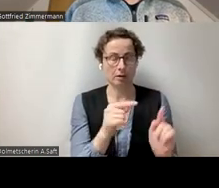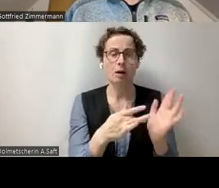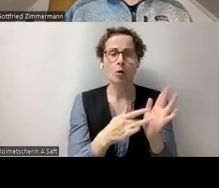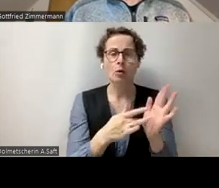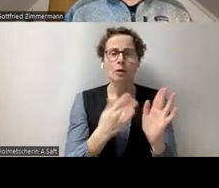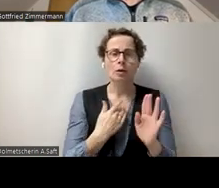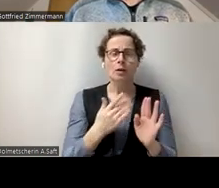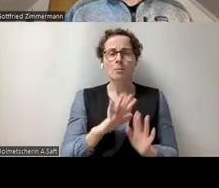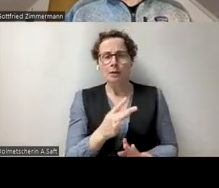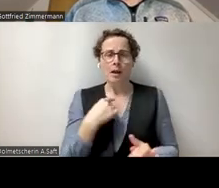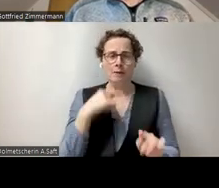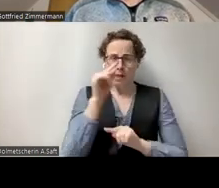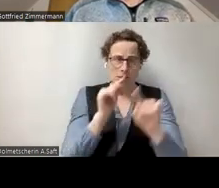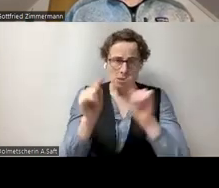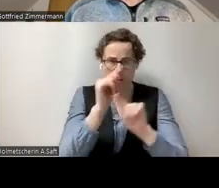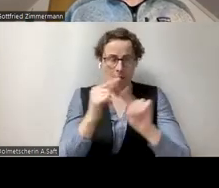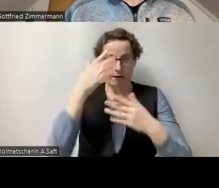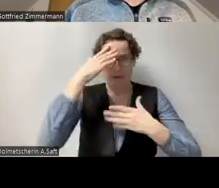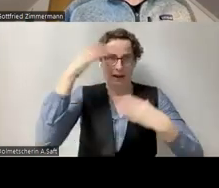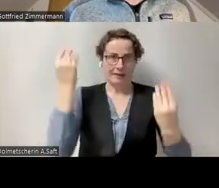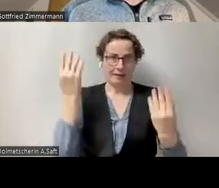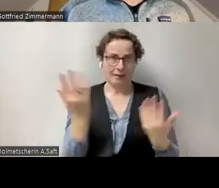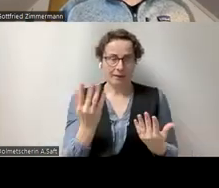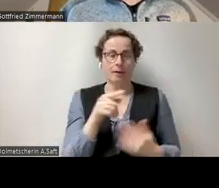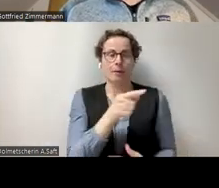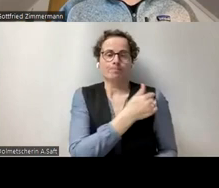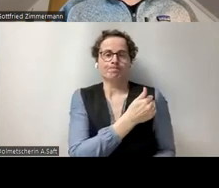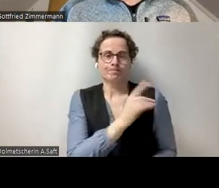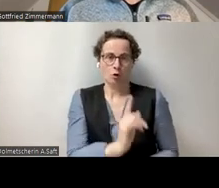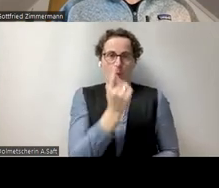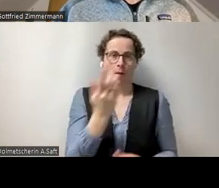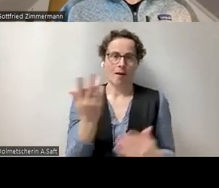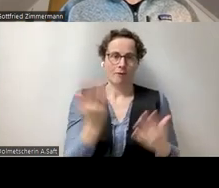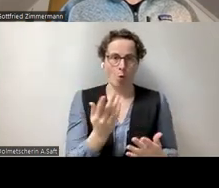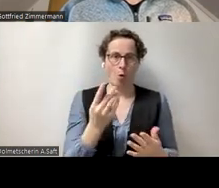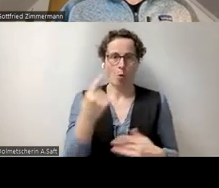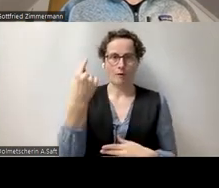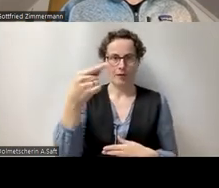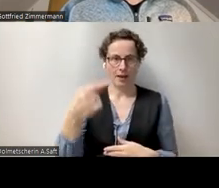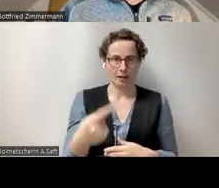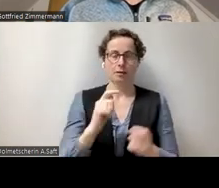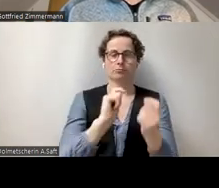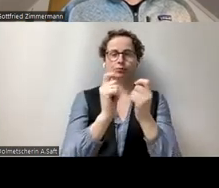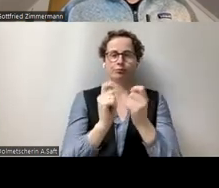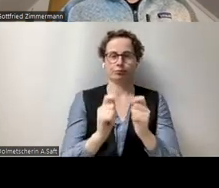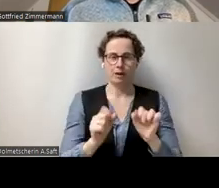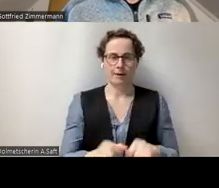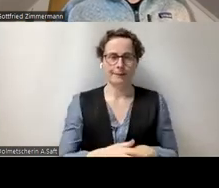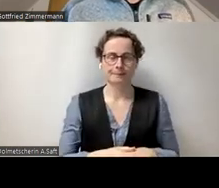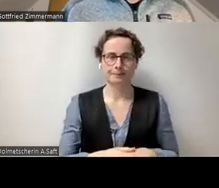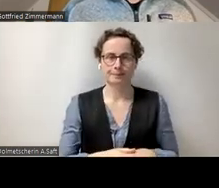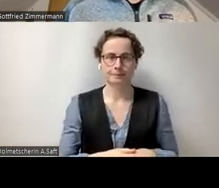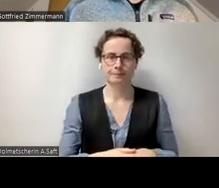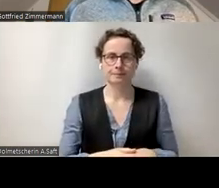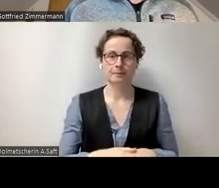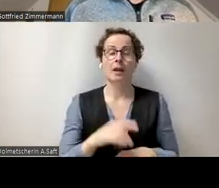es ist dann trotzdem eine Möglichkeit da, dass PowerPoint es findet und dann kann man dem nachgehen. Also immer, wenn Sie einen